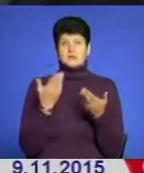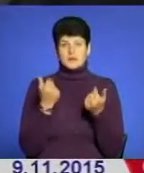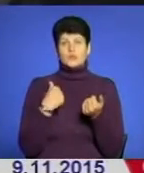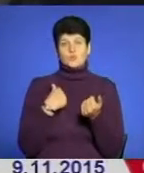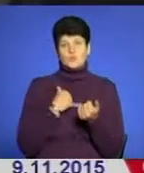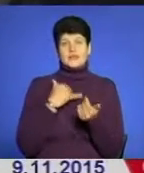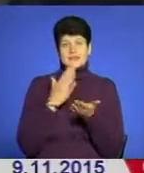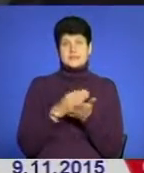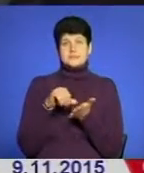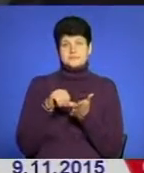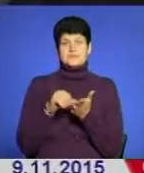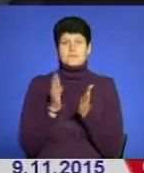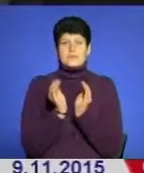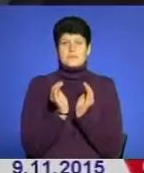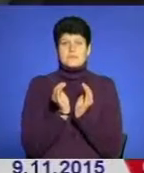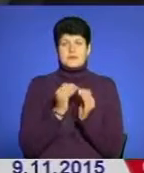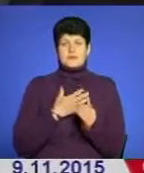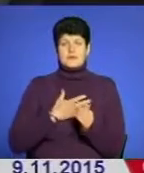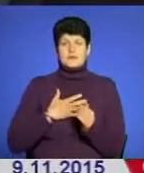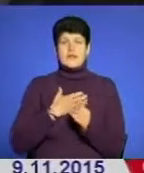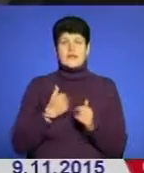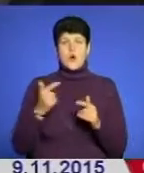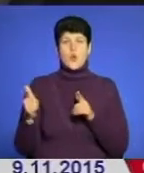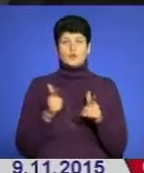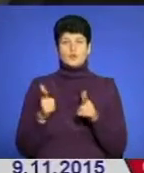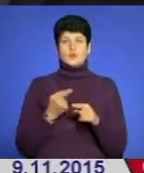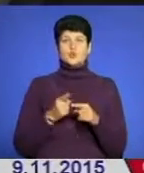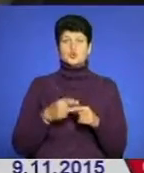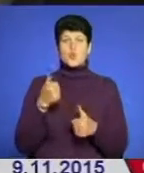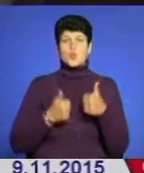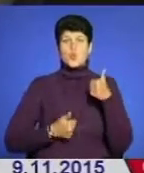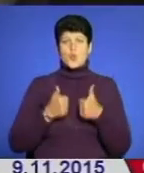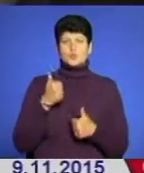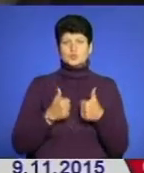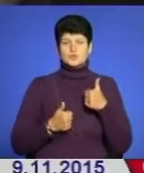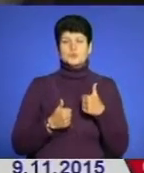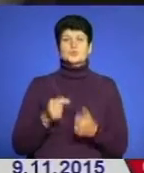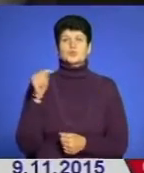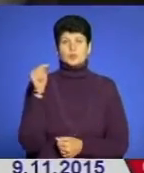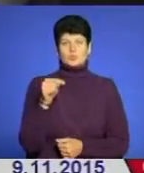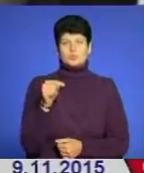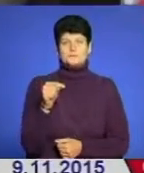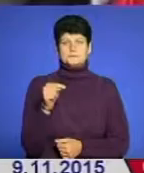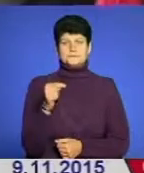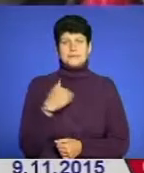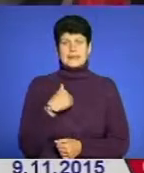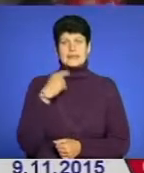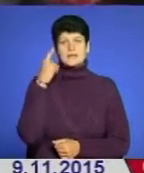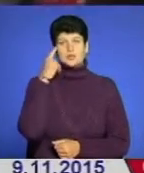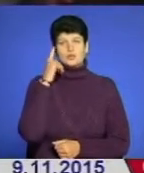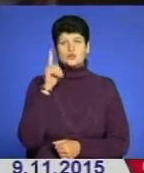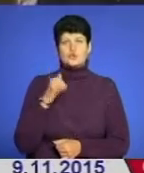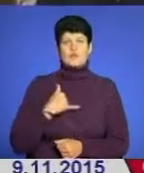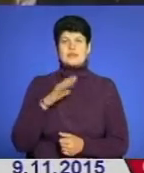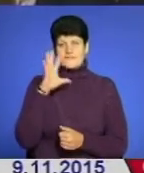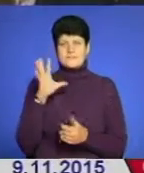маленькі хвилювання, але я готувалася до цього конкурсу, тому я думаю, що у мене все